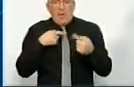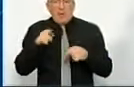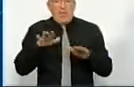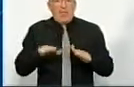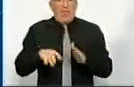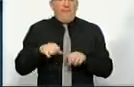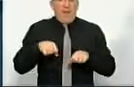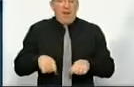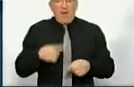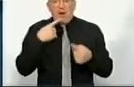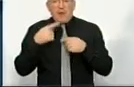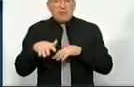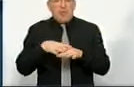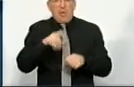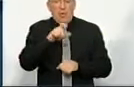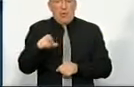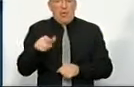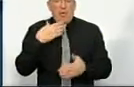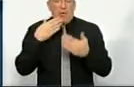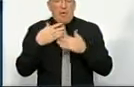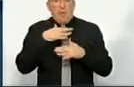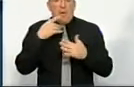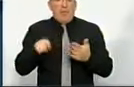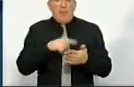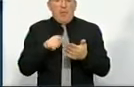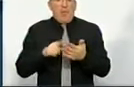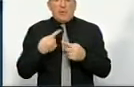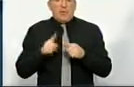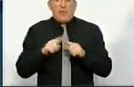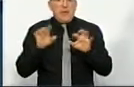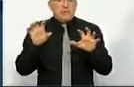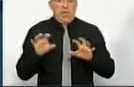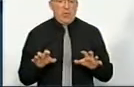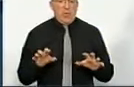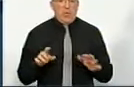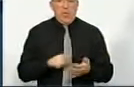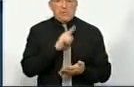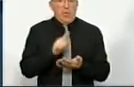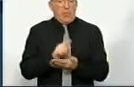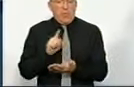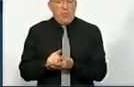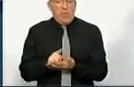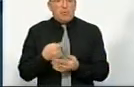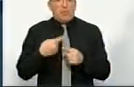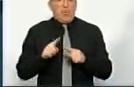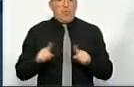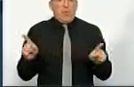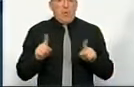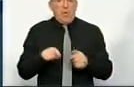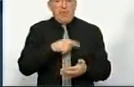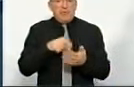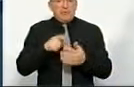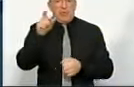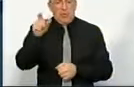місцева влада, яка радиться з громадою, вона радиться в багатьох питаннях не тому, що так закон зобов'язав, А тому що той міський